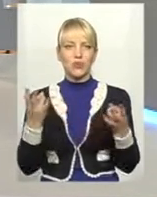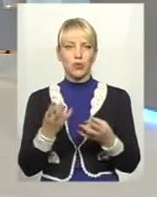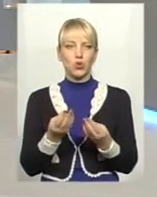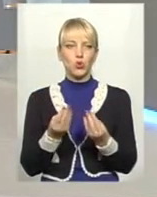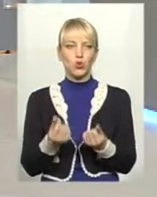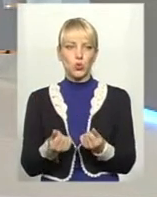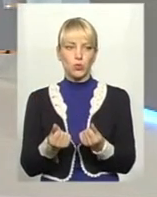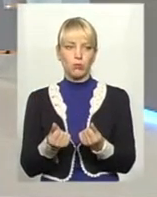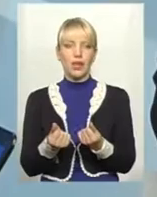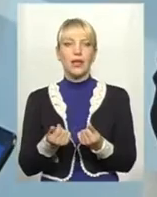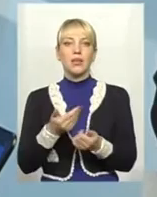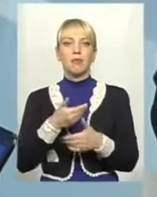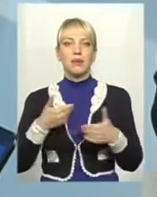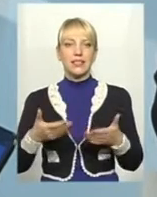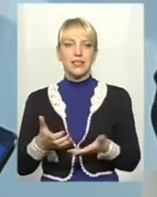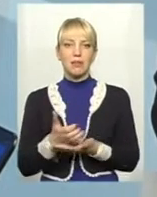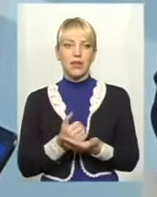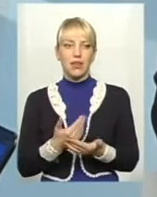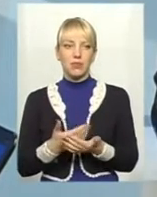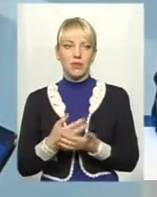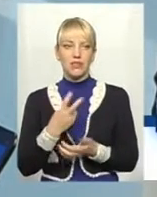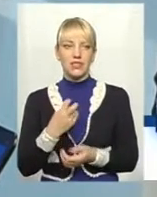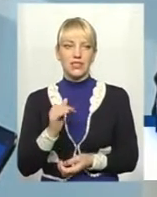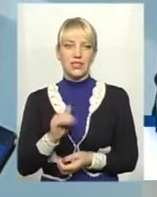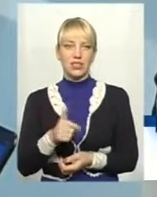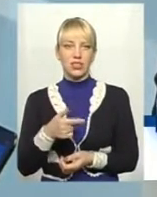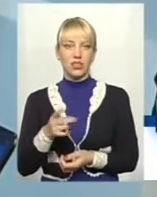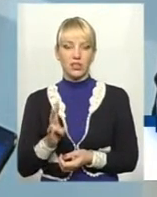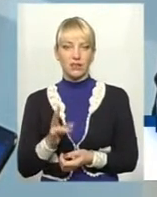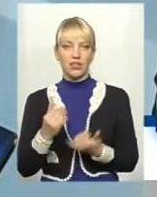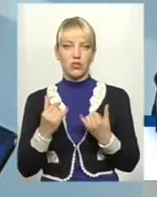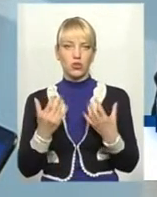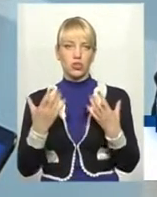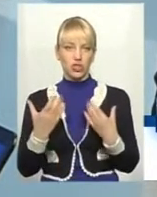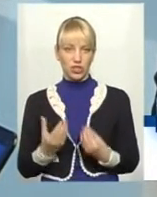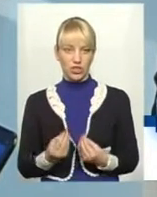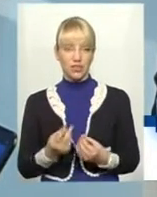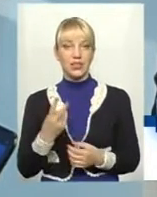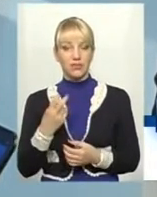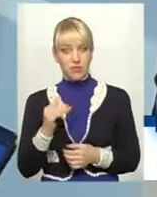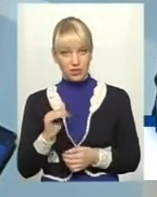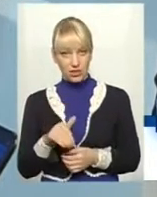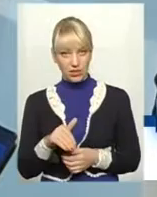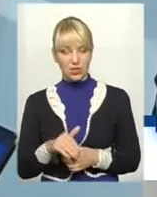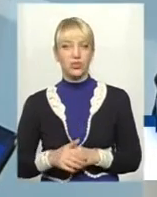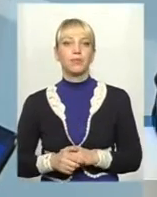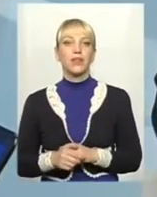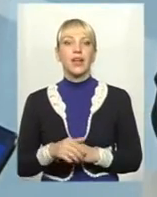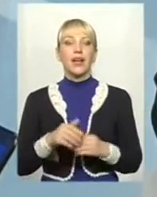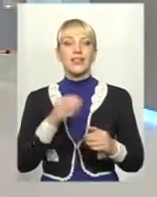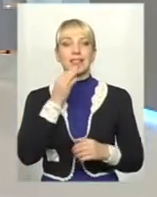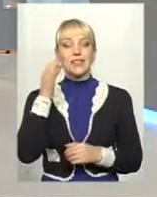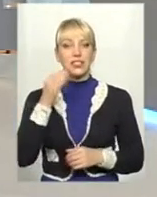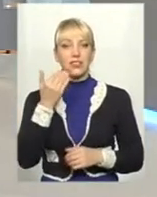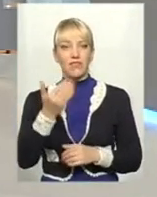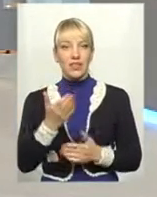Ну, ми зібрали приблизно до 200 тисяч гривень на сьогоднішній день. 200 тисяч? Так. Скажіть, ви